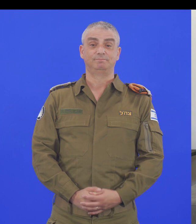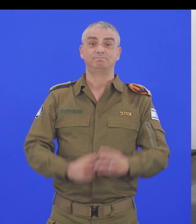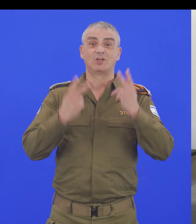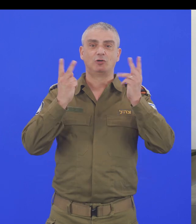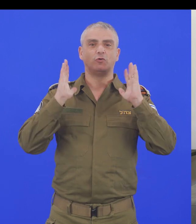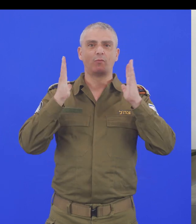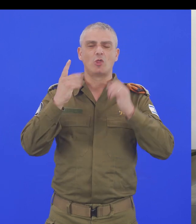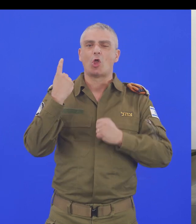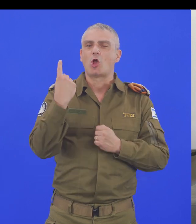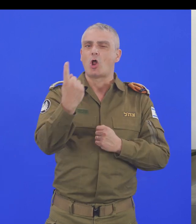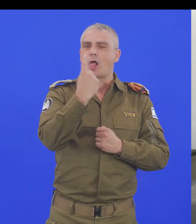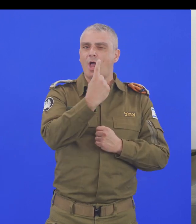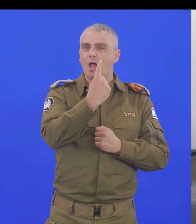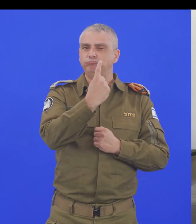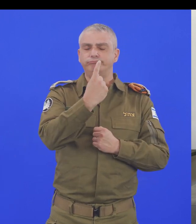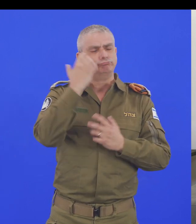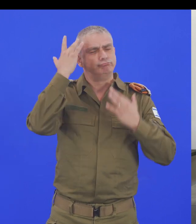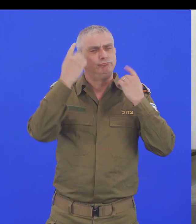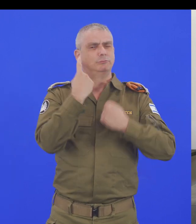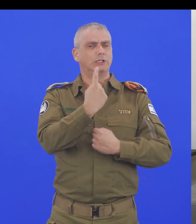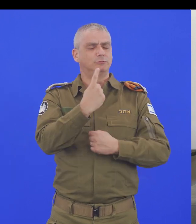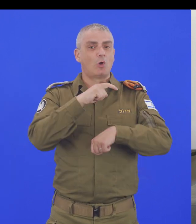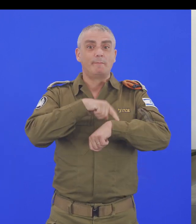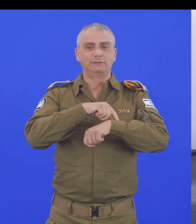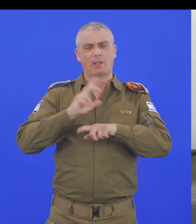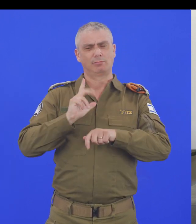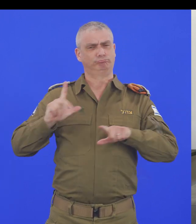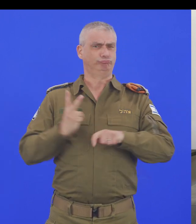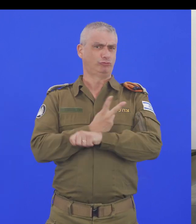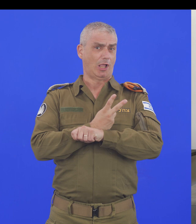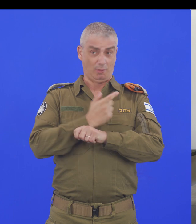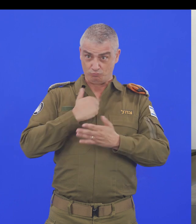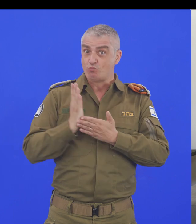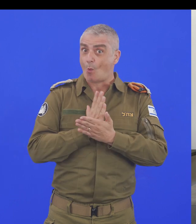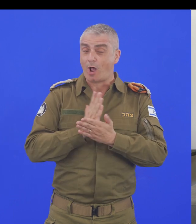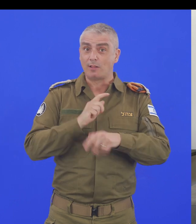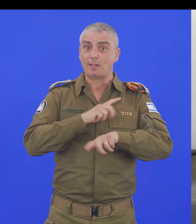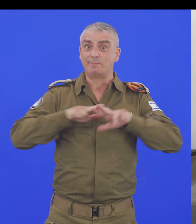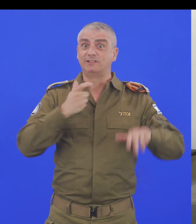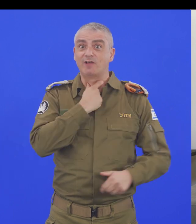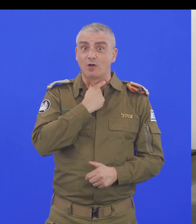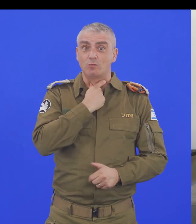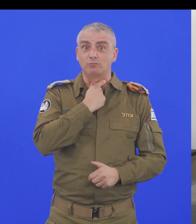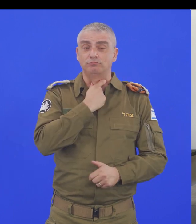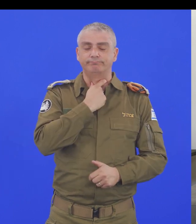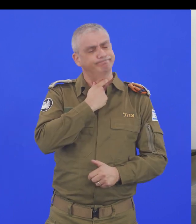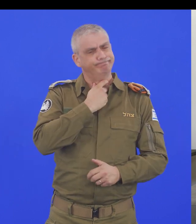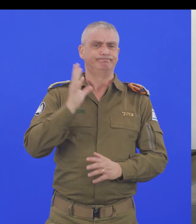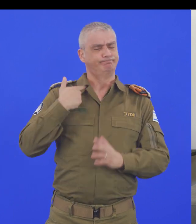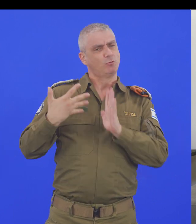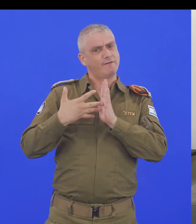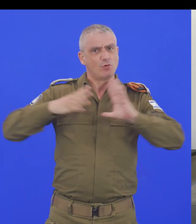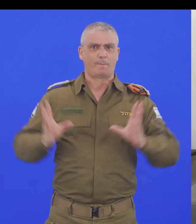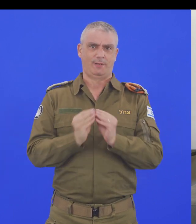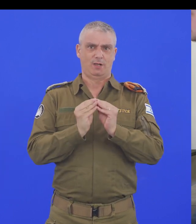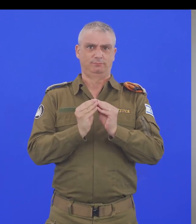חשוב מאוד שכל אחד ואחת מאיתנו ישאל את עצמו בזמן שגרעה, האם אנחנו מוכנים לחירום? בואו